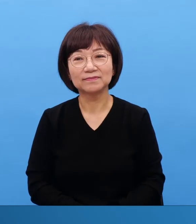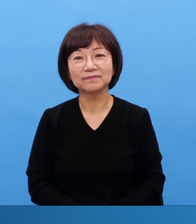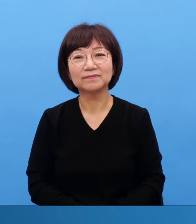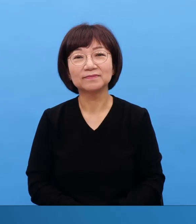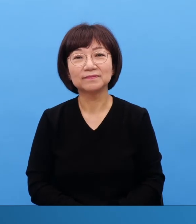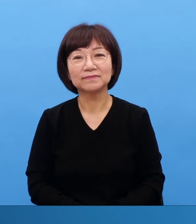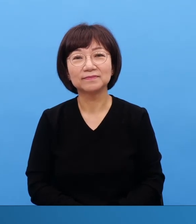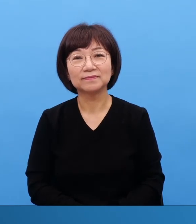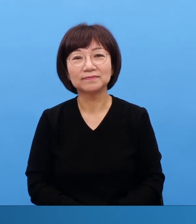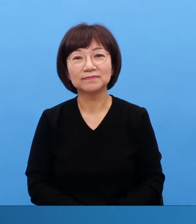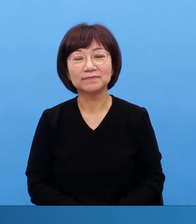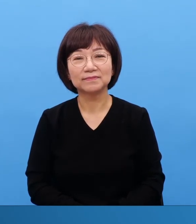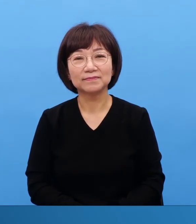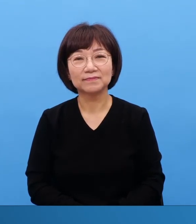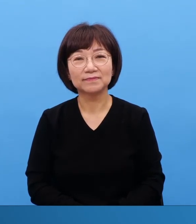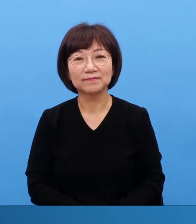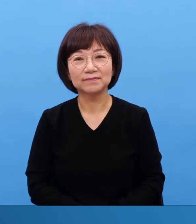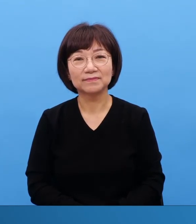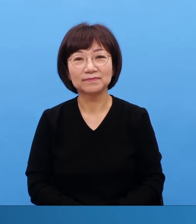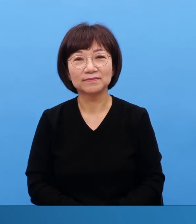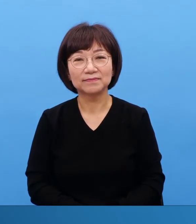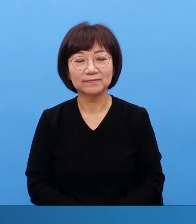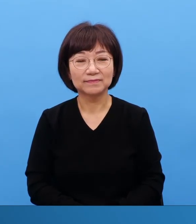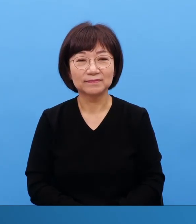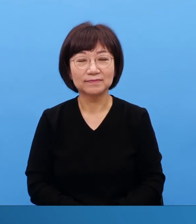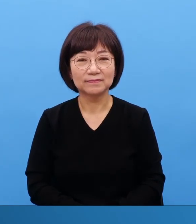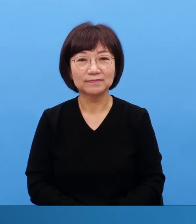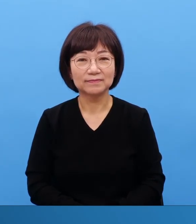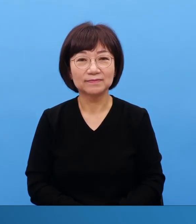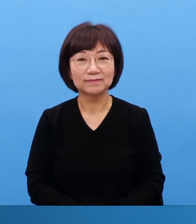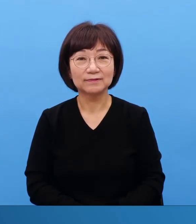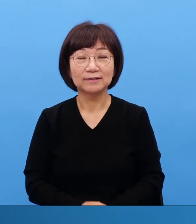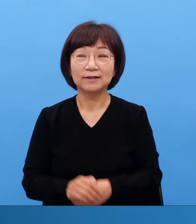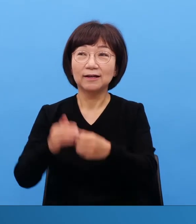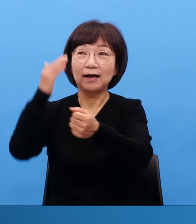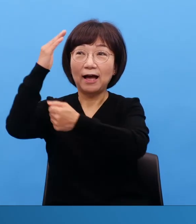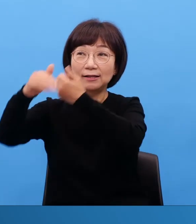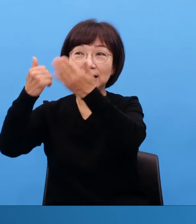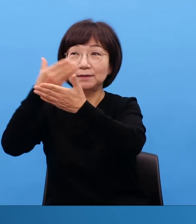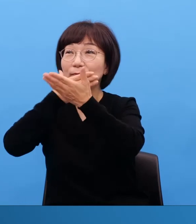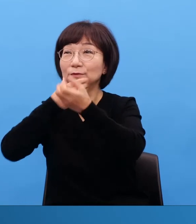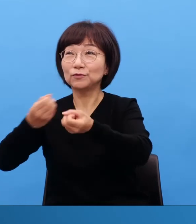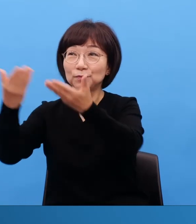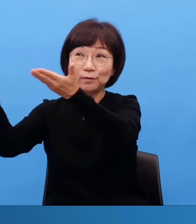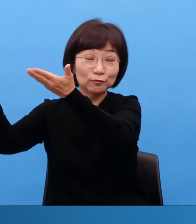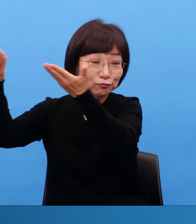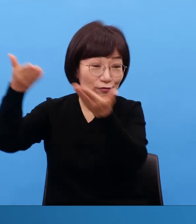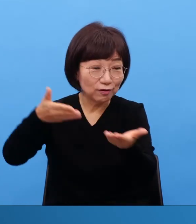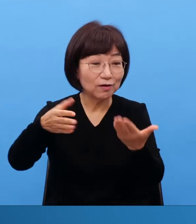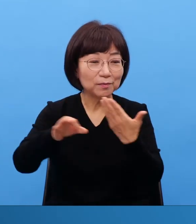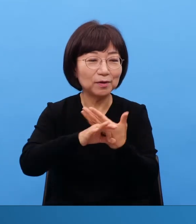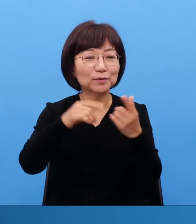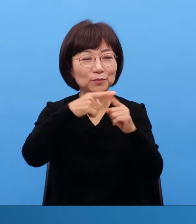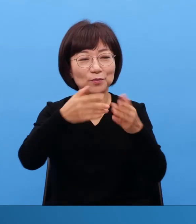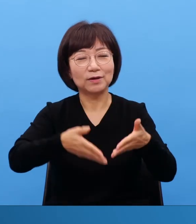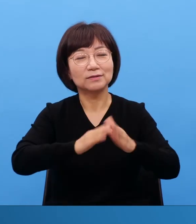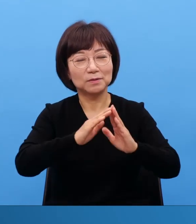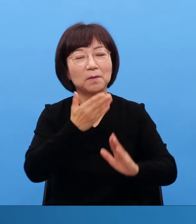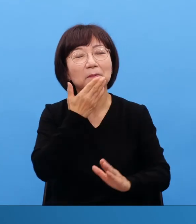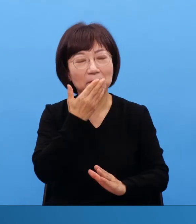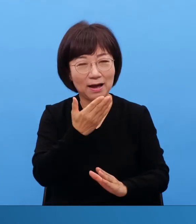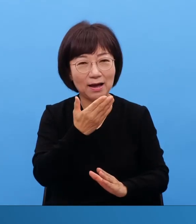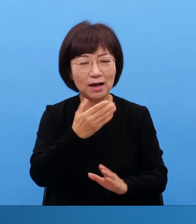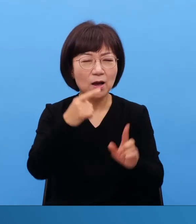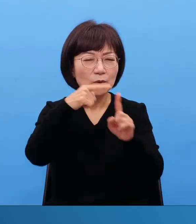언제 지어도 우리 교회에 하나님 축복하시면 지을 수 있어요 그 기다려야지 세계보호만 어떻게 해야 되냐는 게 중요합니다